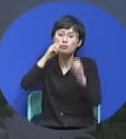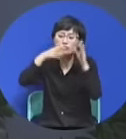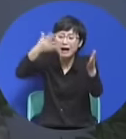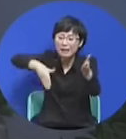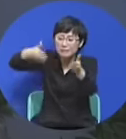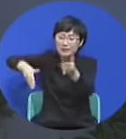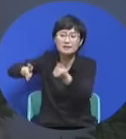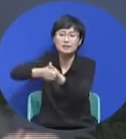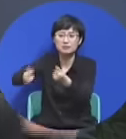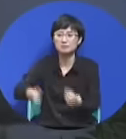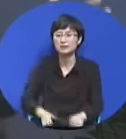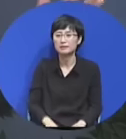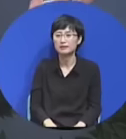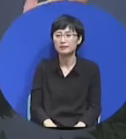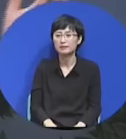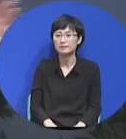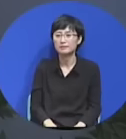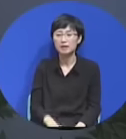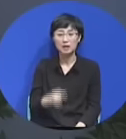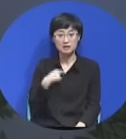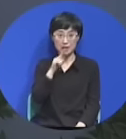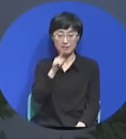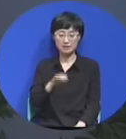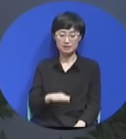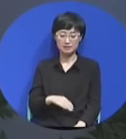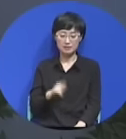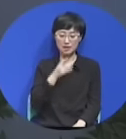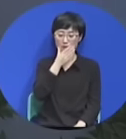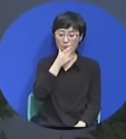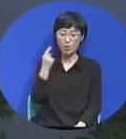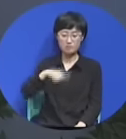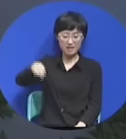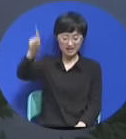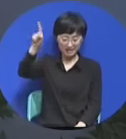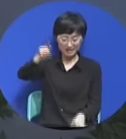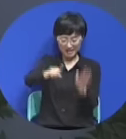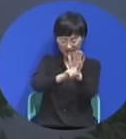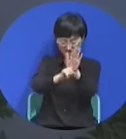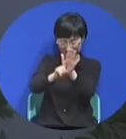제가 이렇게 말하니까 한국계 목사님들이 힘을 합쳐서 저러진 공격을 한 겁니다.